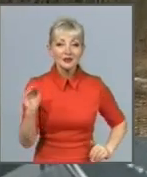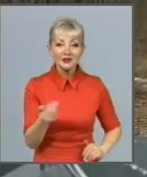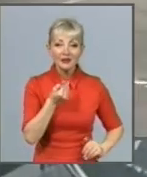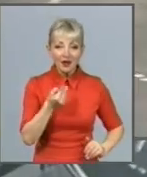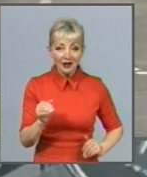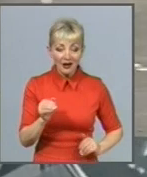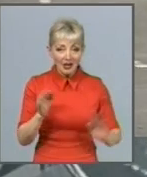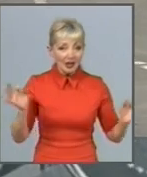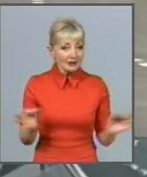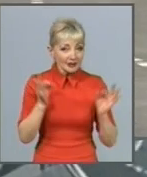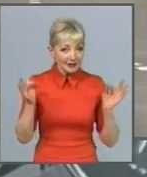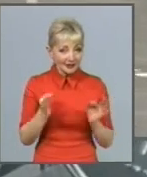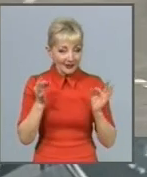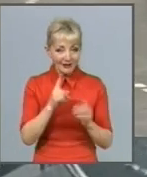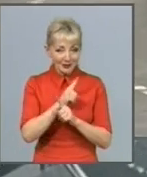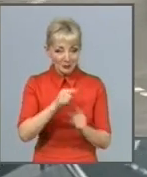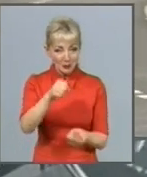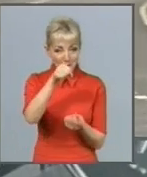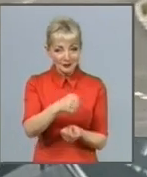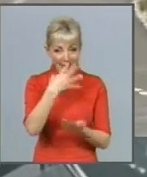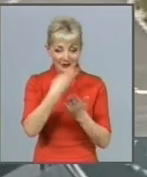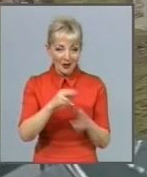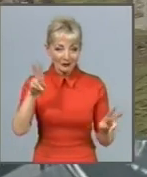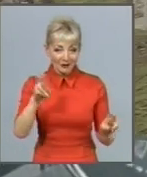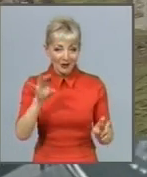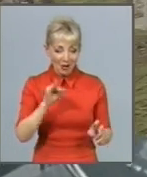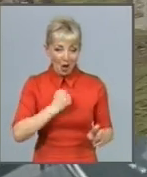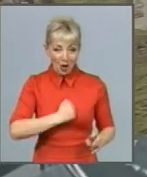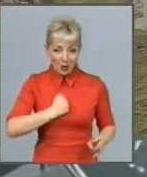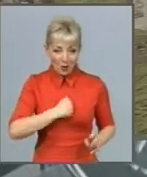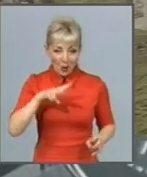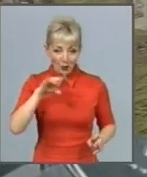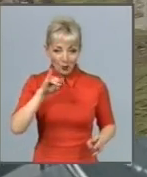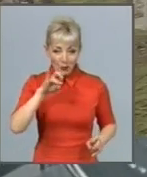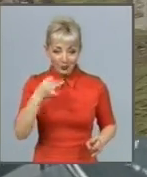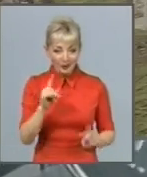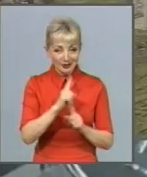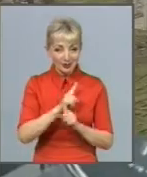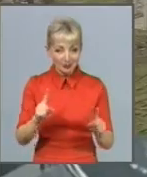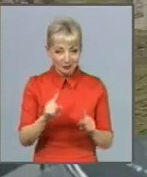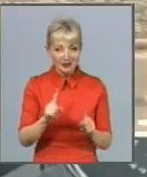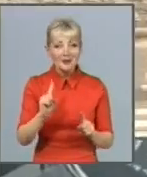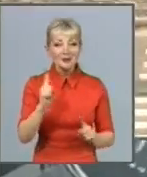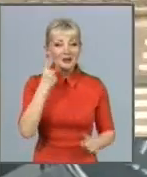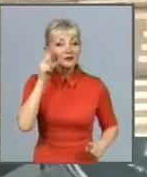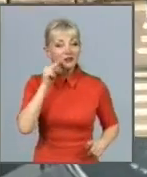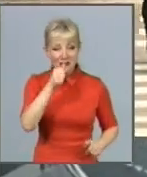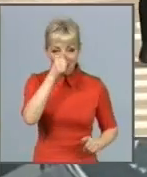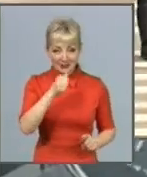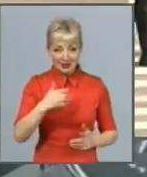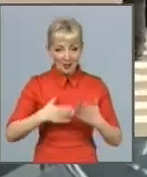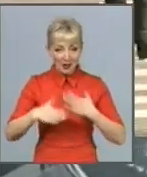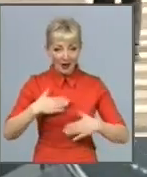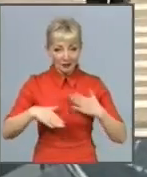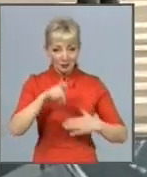буде відповідати своїй назві. І лютим він точно не буде. Принаймні, перші числа місяця порадують українців теплою